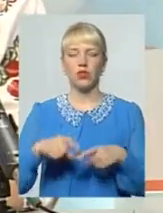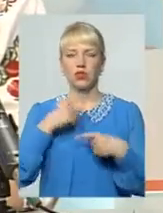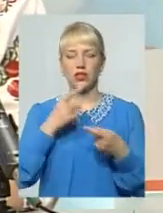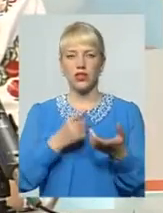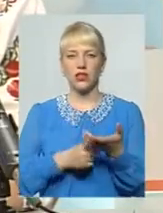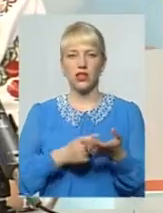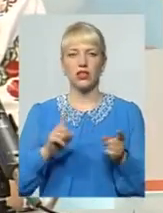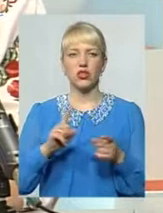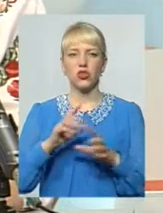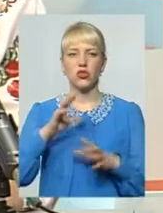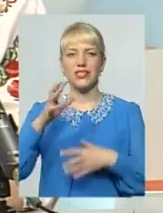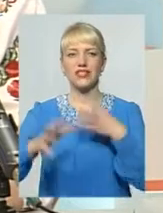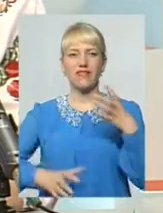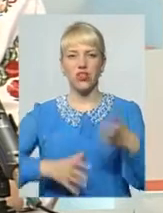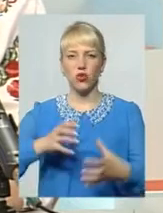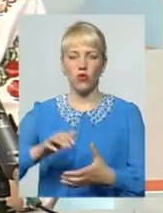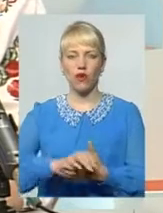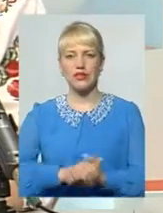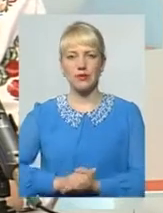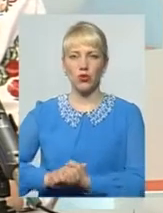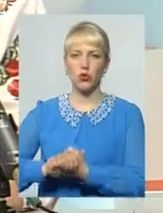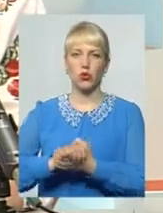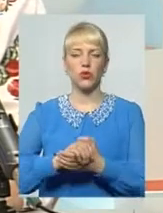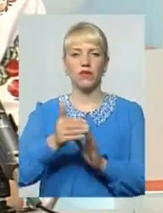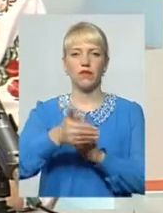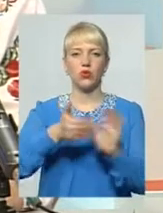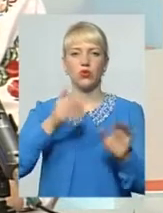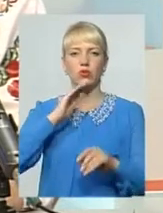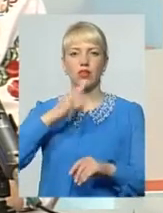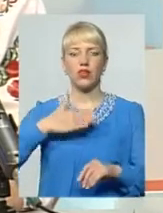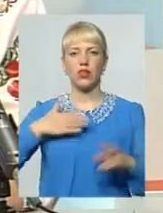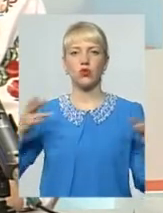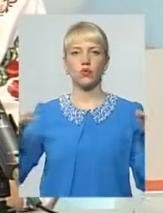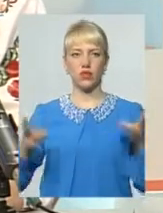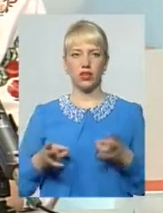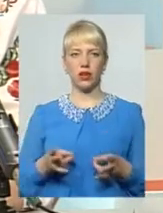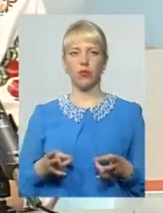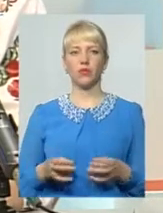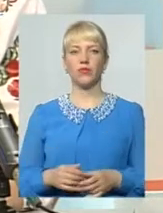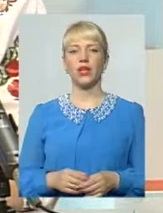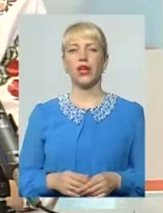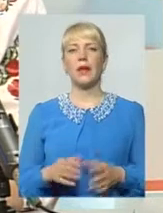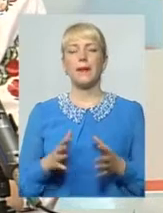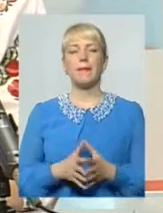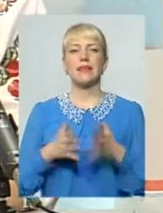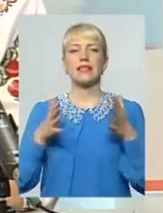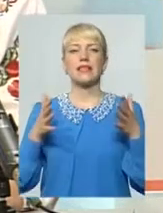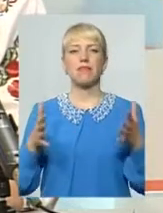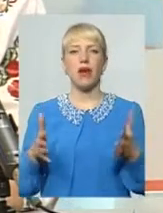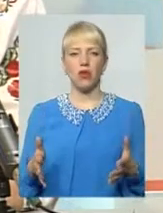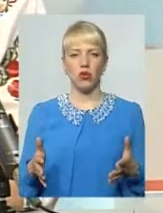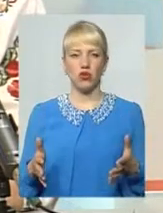першу чергу світова спільнота дуже відгукнулася на нашу потребу І максимально